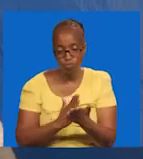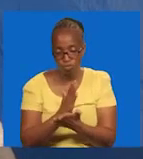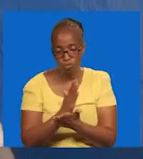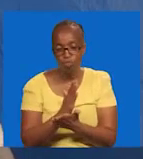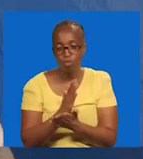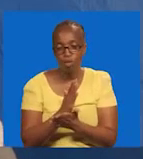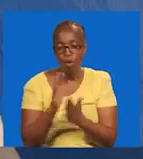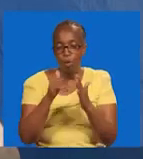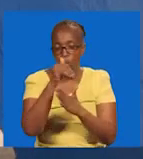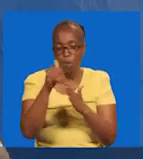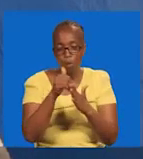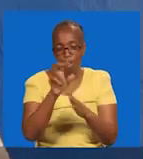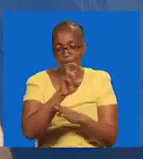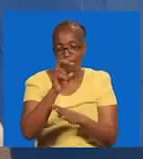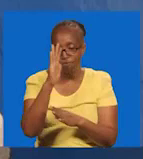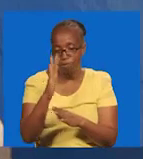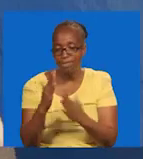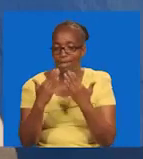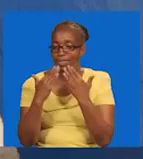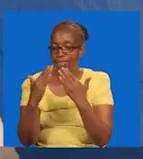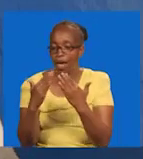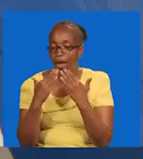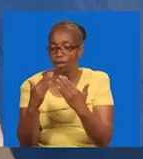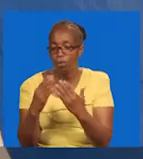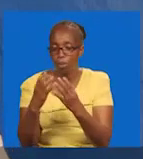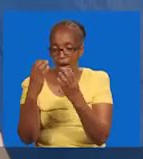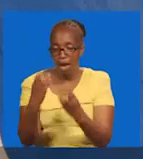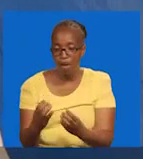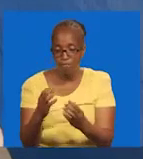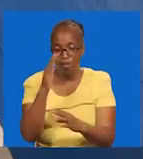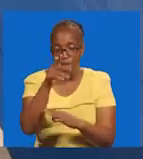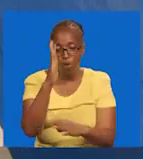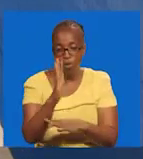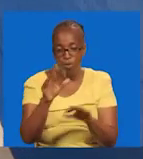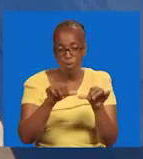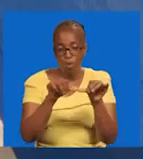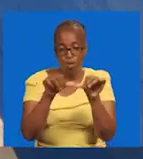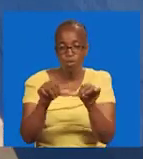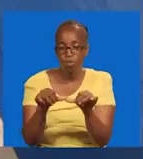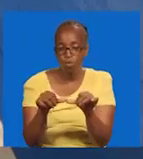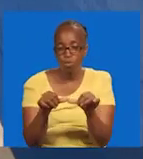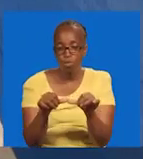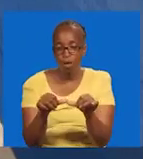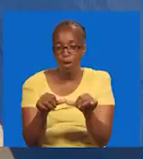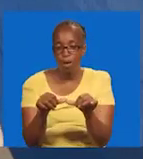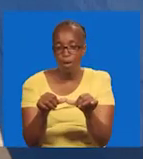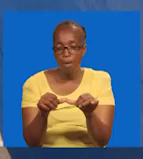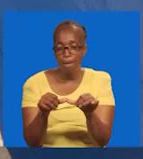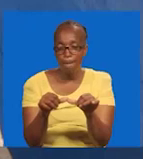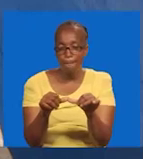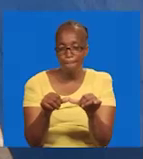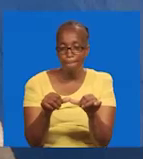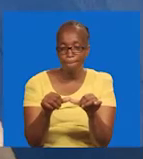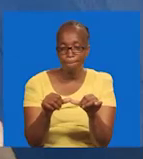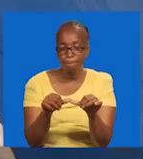Na tume shukuru sana. Mpenzi mtanza majibarikiwa sana. Mungu wa kukumbuke. Mungu wa ndilena kufufua yote ya mbayo.